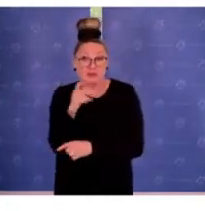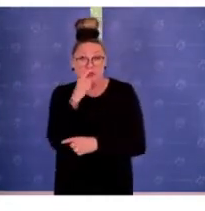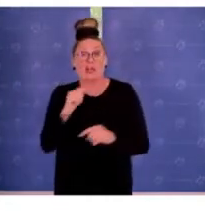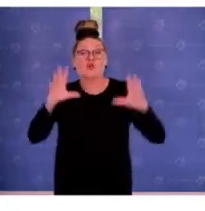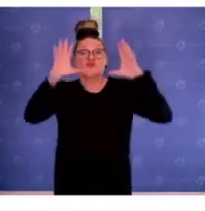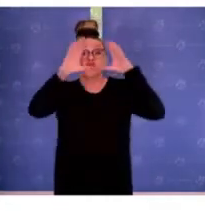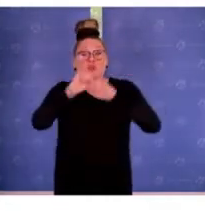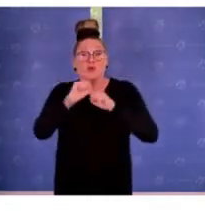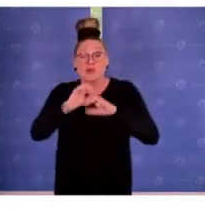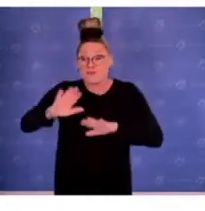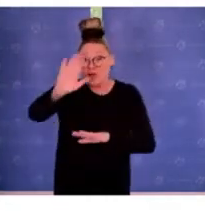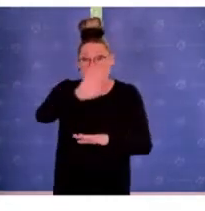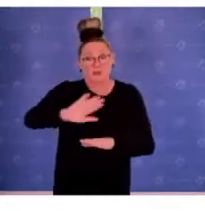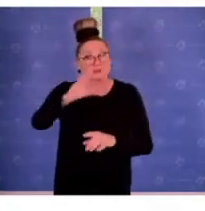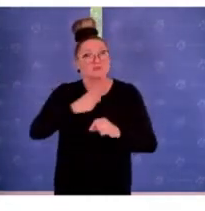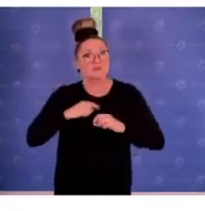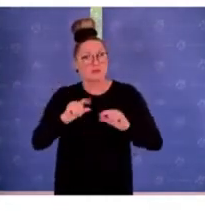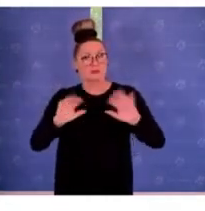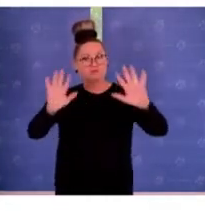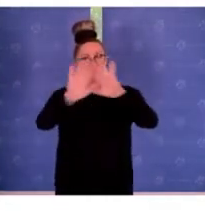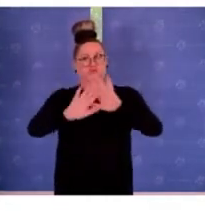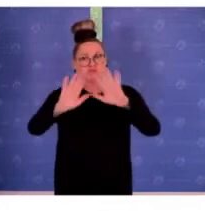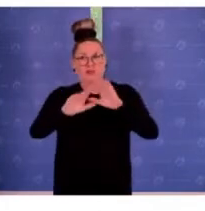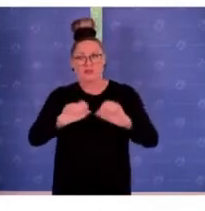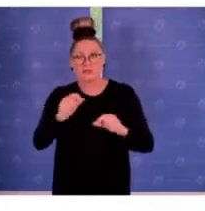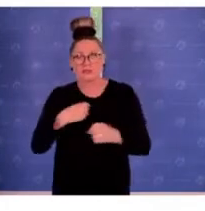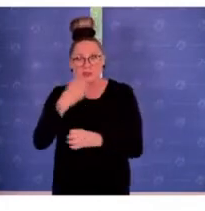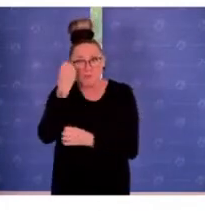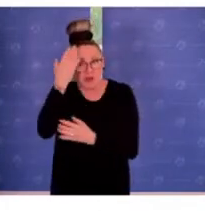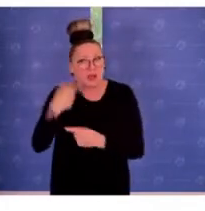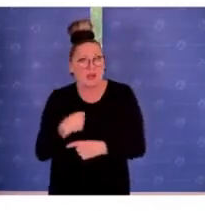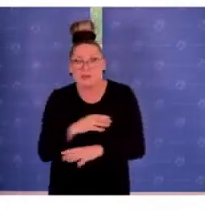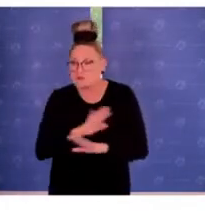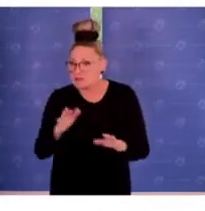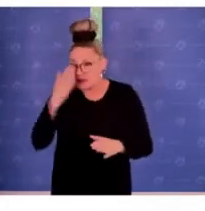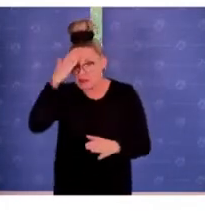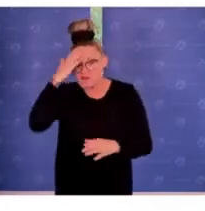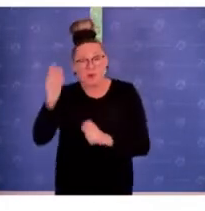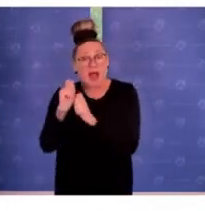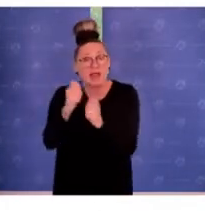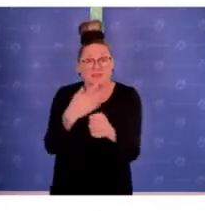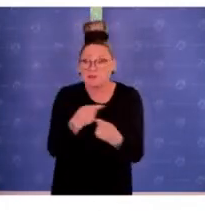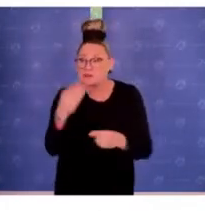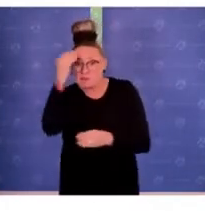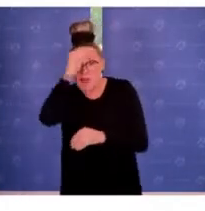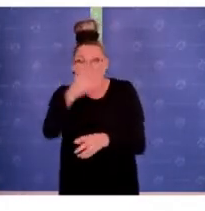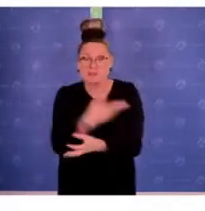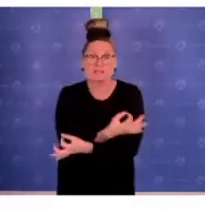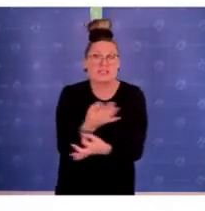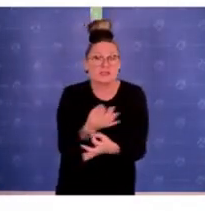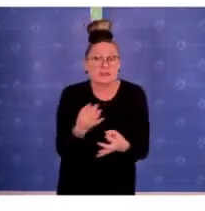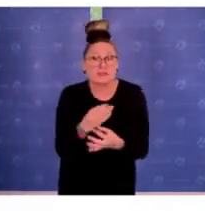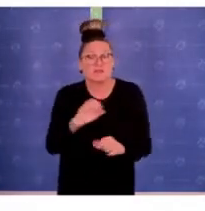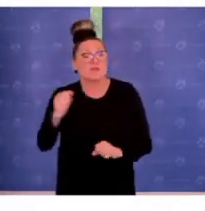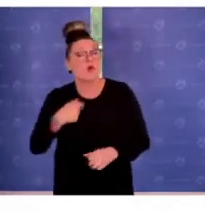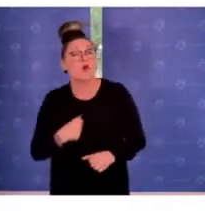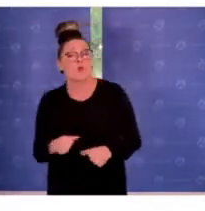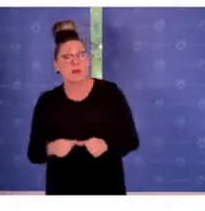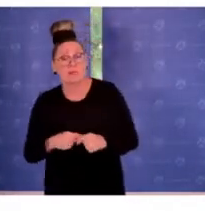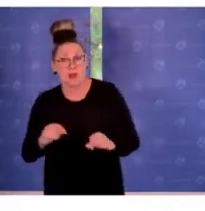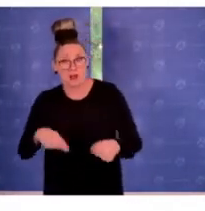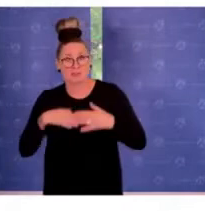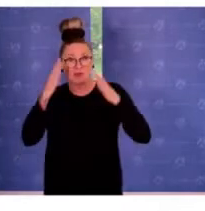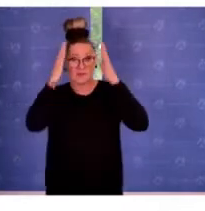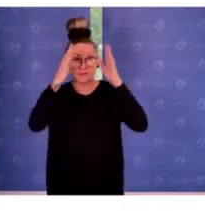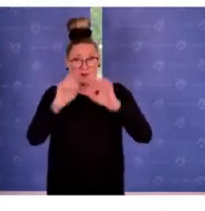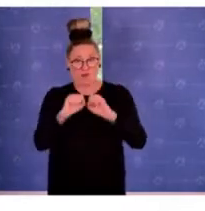Dunkelfeld verbleiben, weil sie nicht bekannt werden, weil sie nicht angezeigt werden, weil sie nicht gemeldet werden, aus Mangel an Vertrauen in